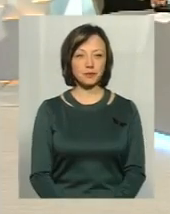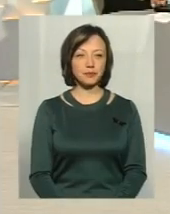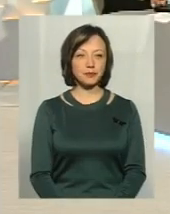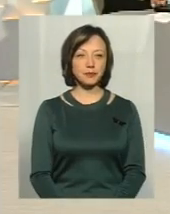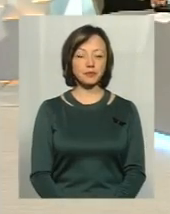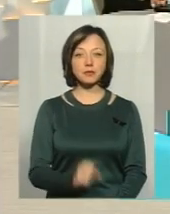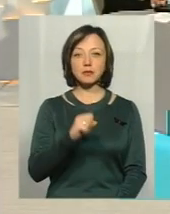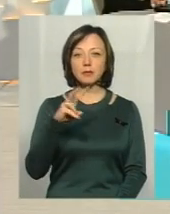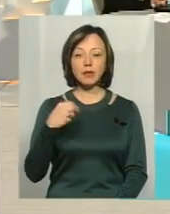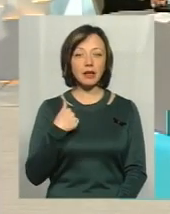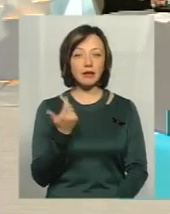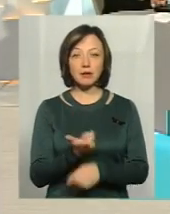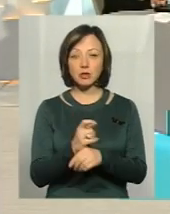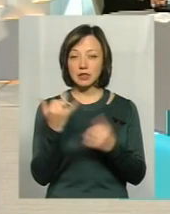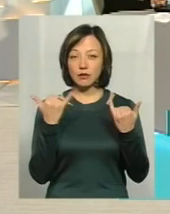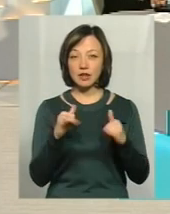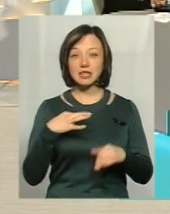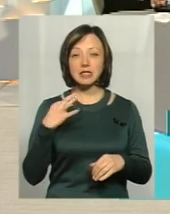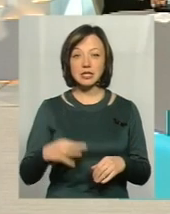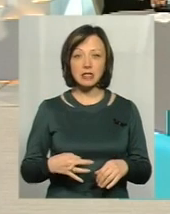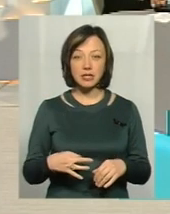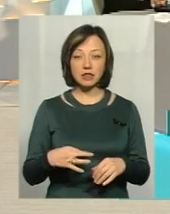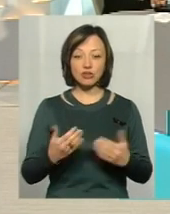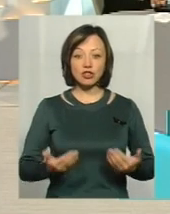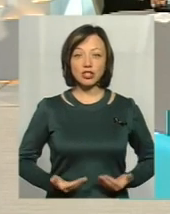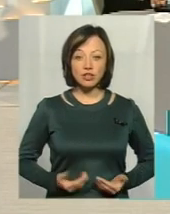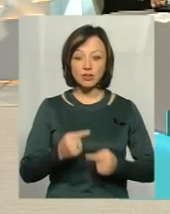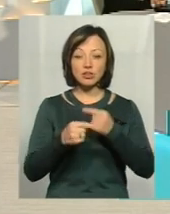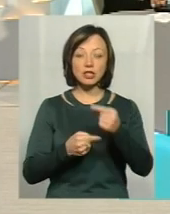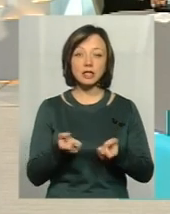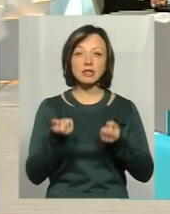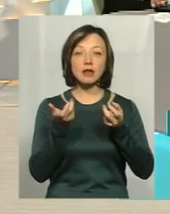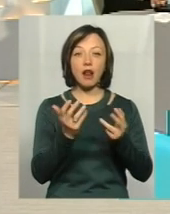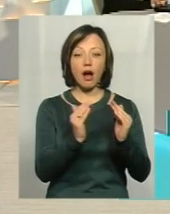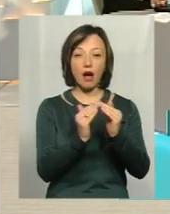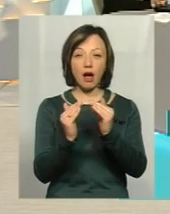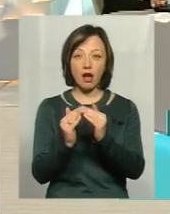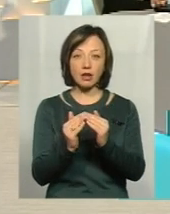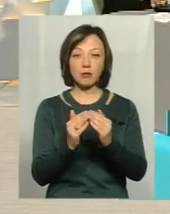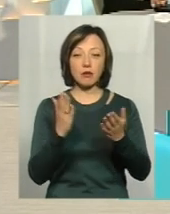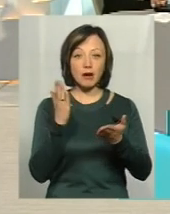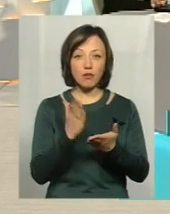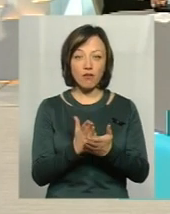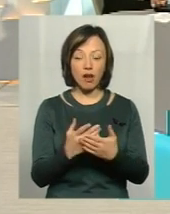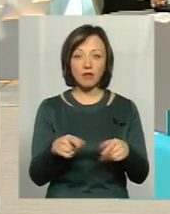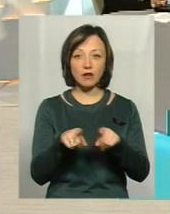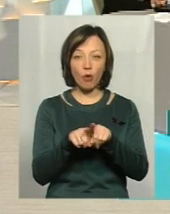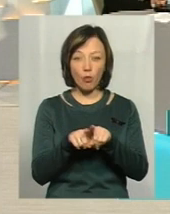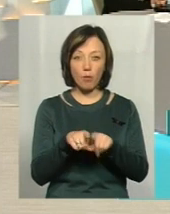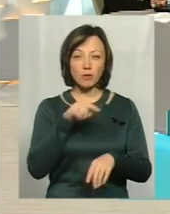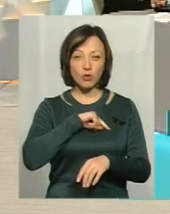кошти. Але що мене найбільше здивувало, що син їй буквально жив через кілька хат. І от вона перебувала у такому